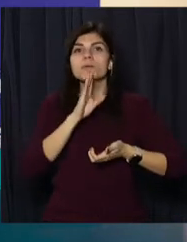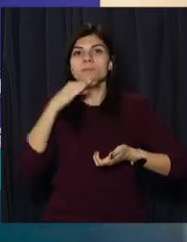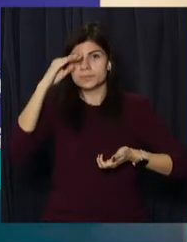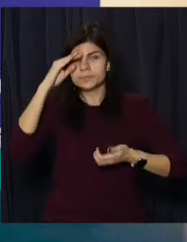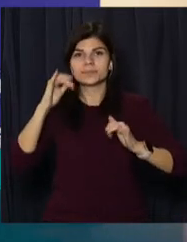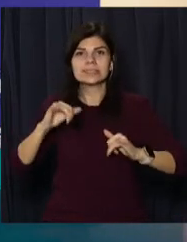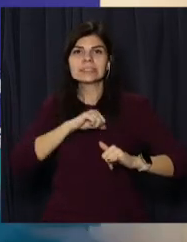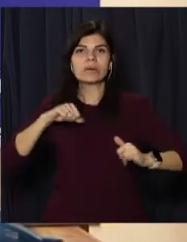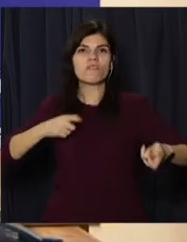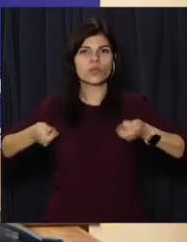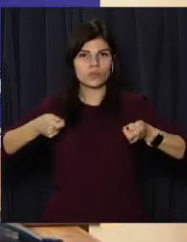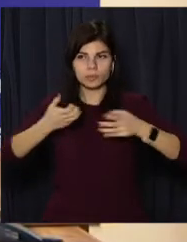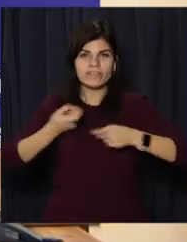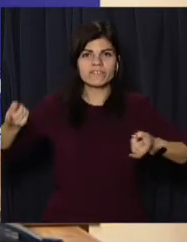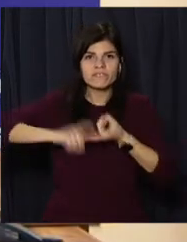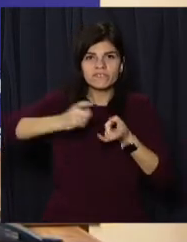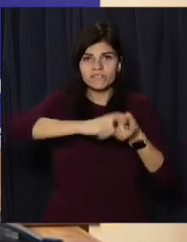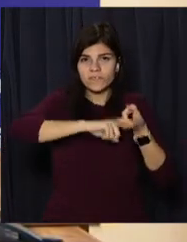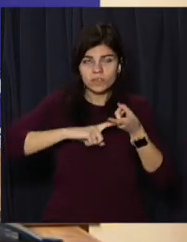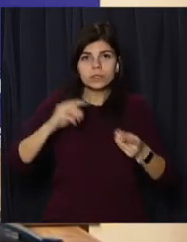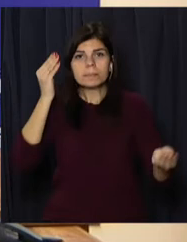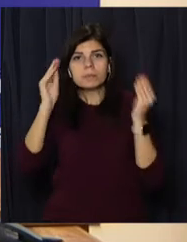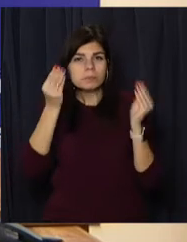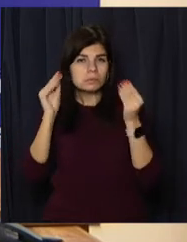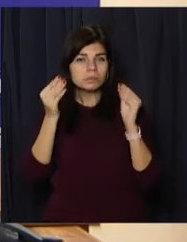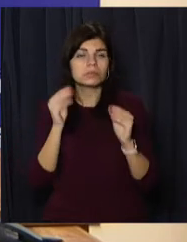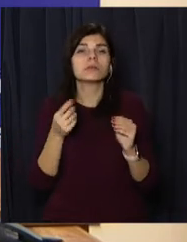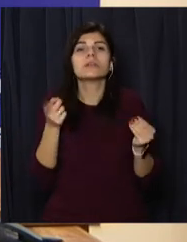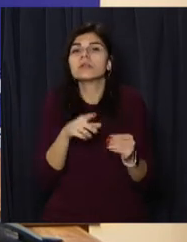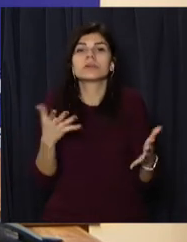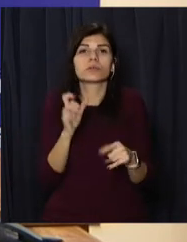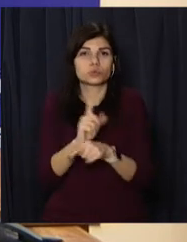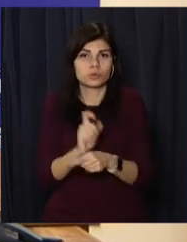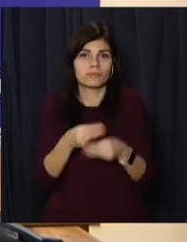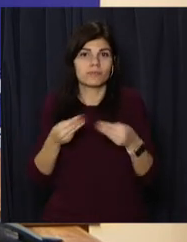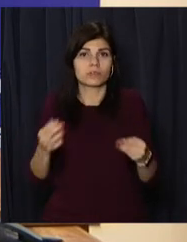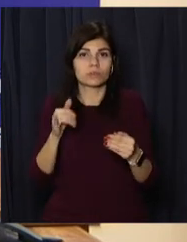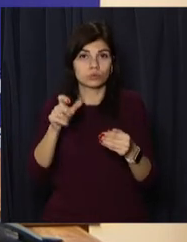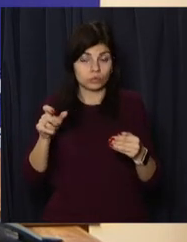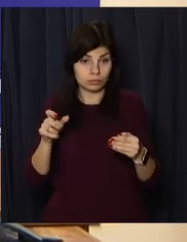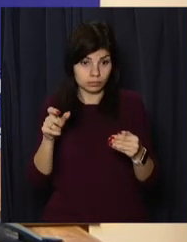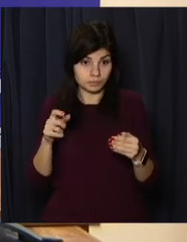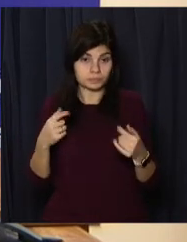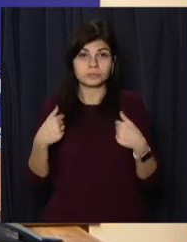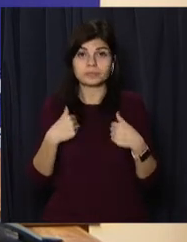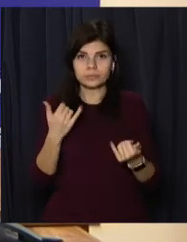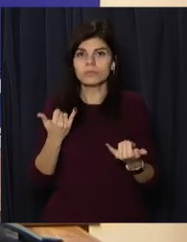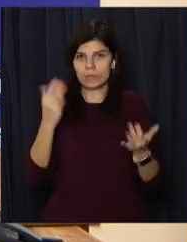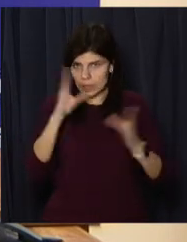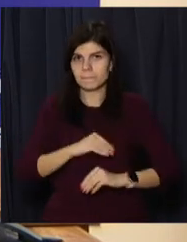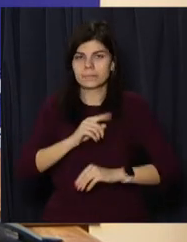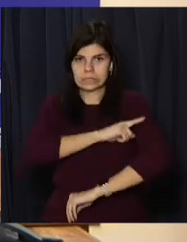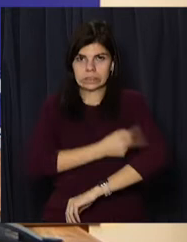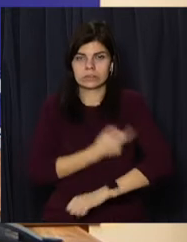учнівського самоврядування. І, в принципі, ті зобов'язання, які покладені на громаду, вони для нас сьогодні є посильними, тому